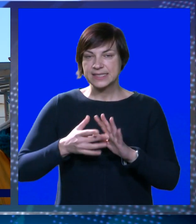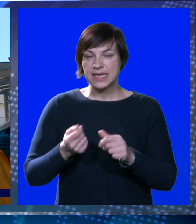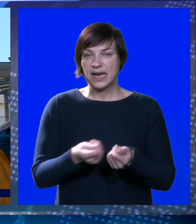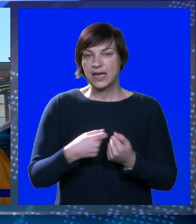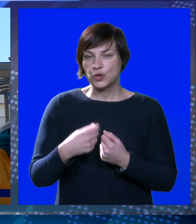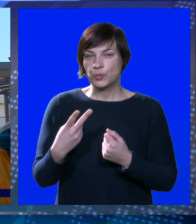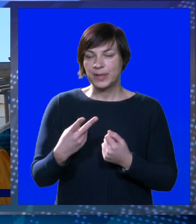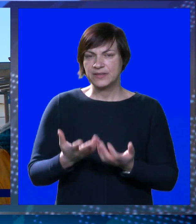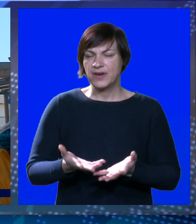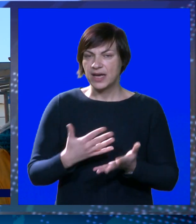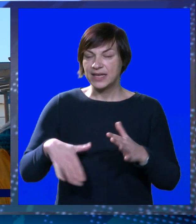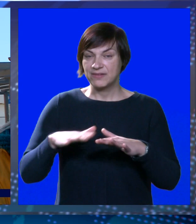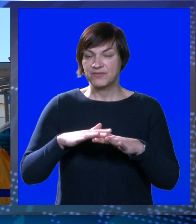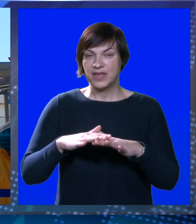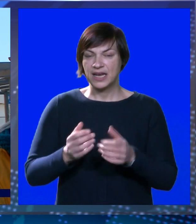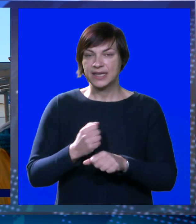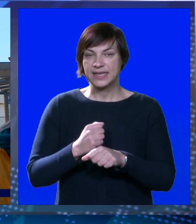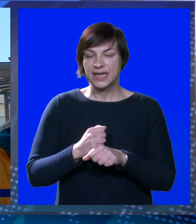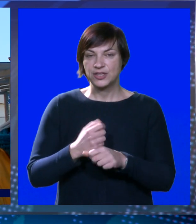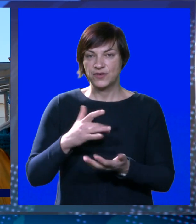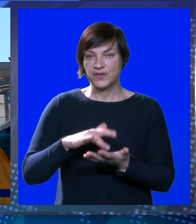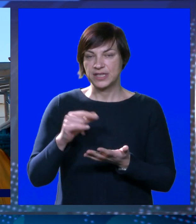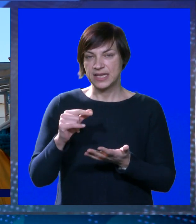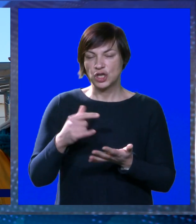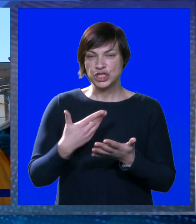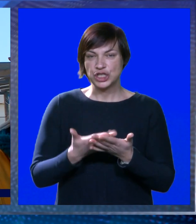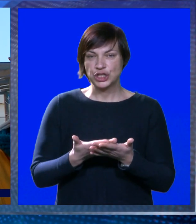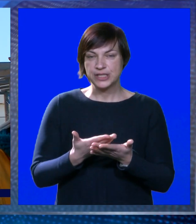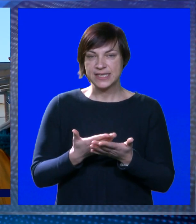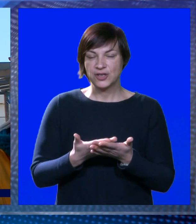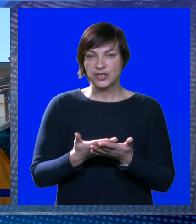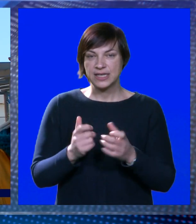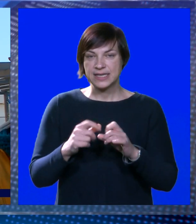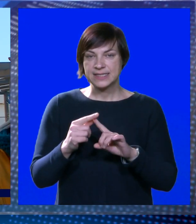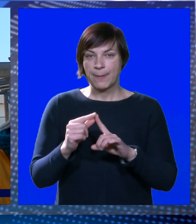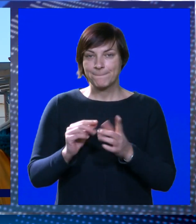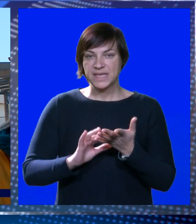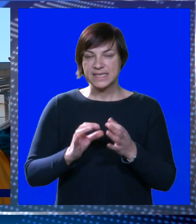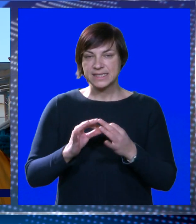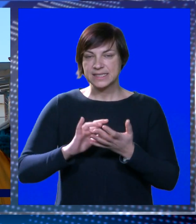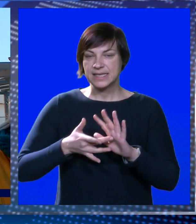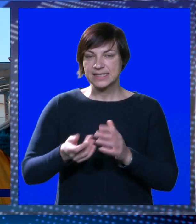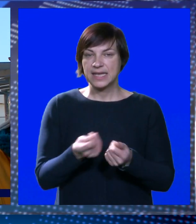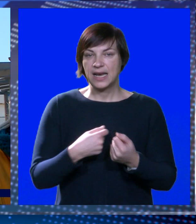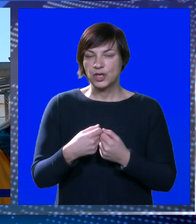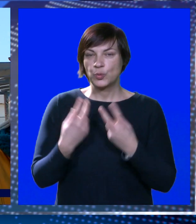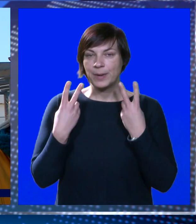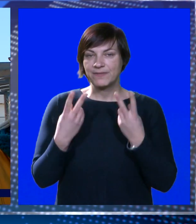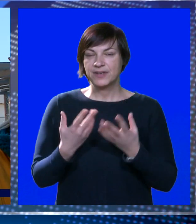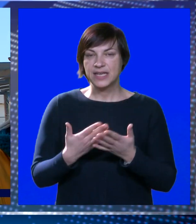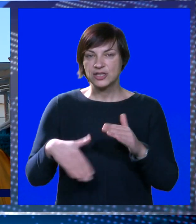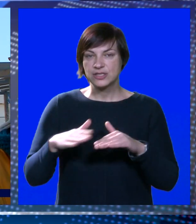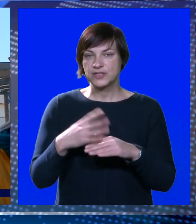cijela grupa 2 je poprišno velik dio radova. Ovaj ovdje dio se odnosi konkretno na Kardinala Stepinca. Dakle, cijela grupa je vrijednost